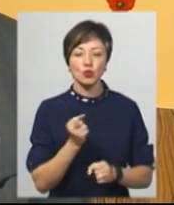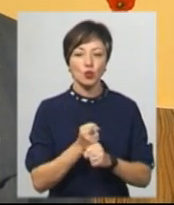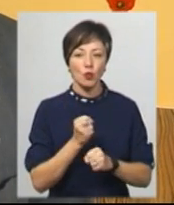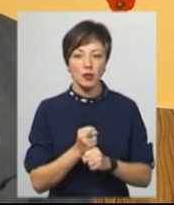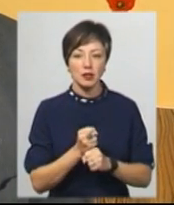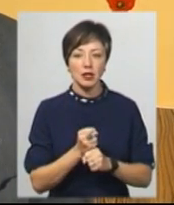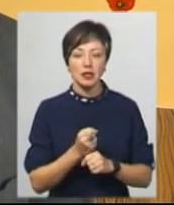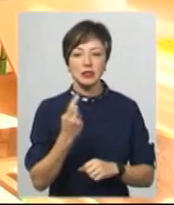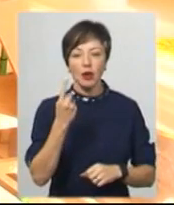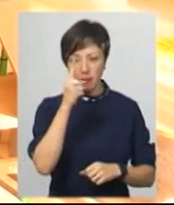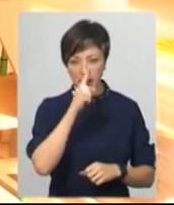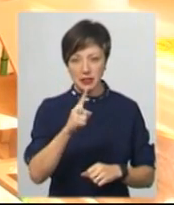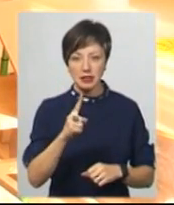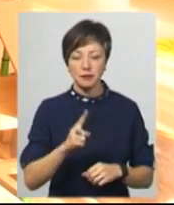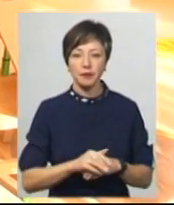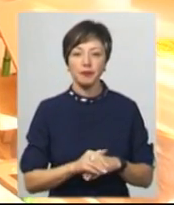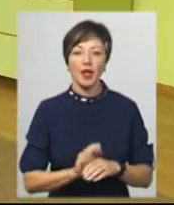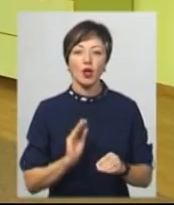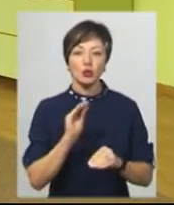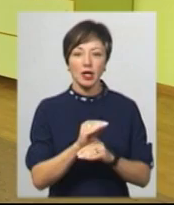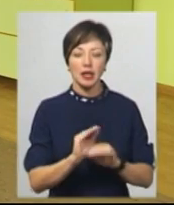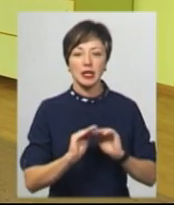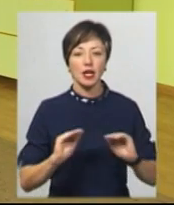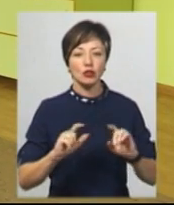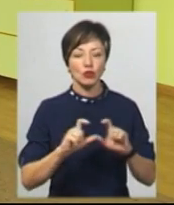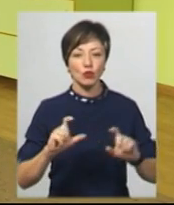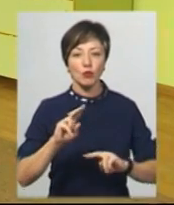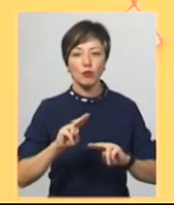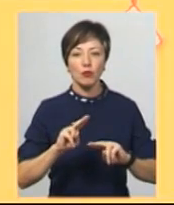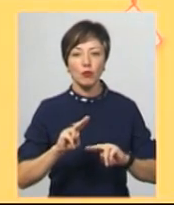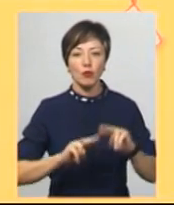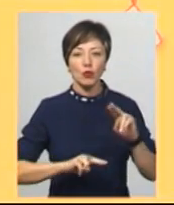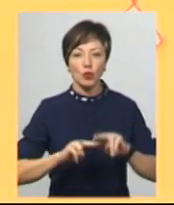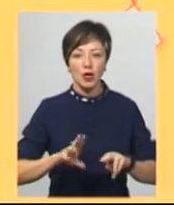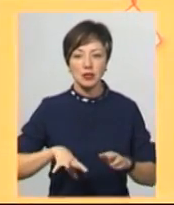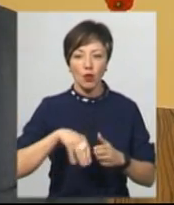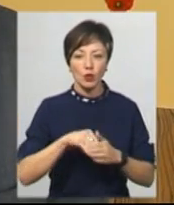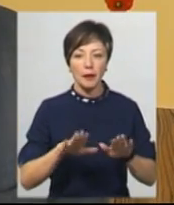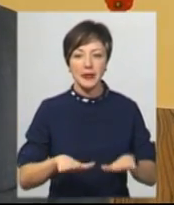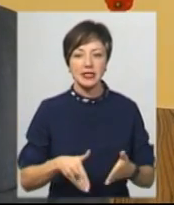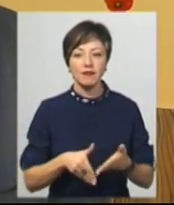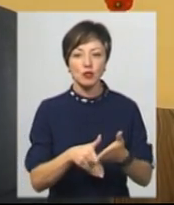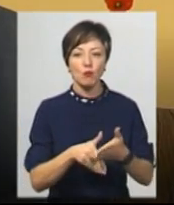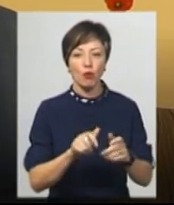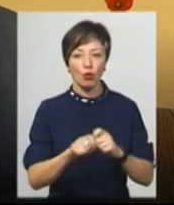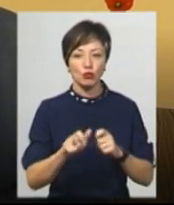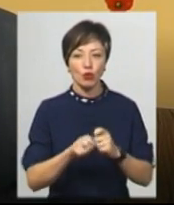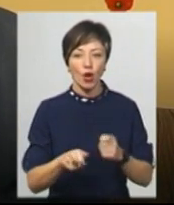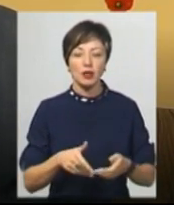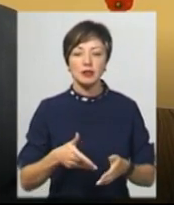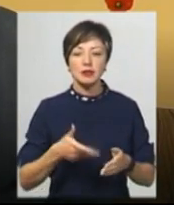це зроблено за один місяць. Реорій Онищук додає, дитячий садочок побудований за рахунок місцевих меценатів. За рахунок